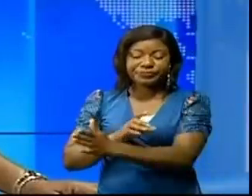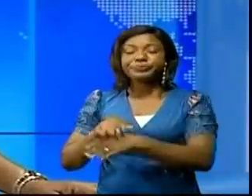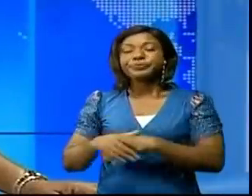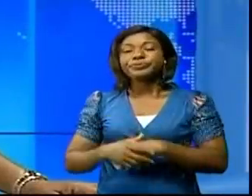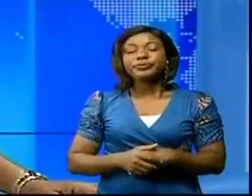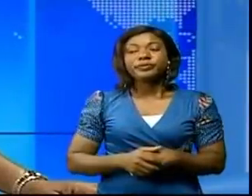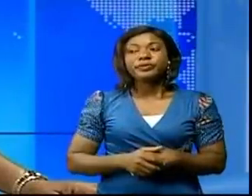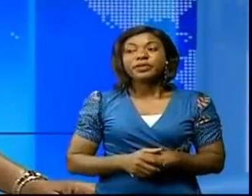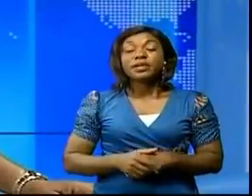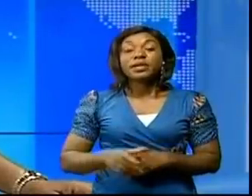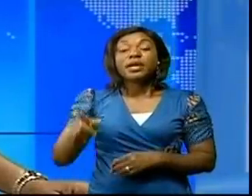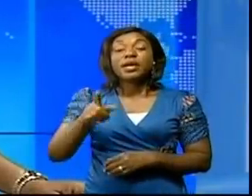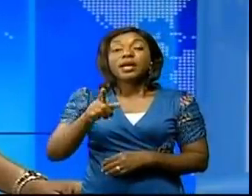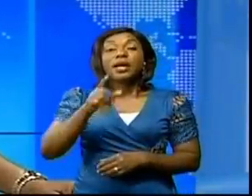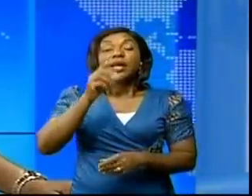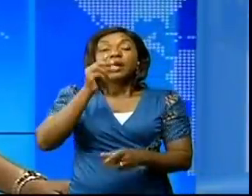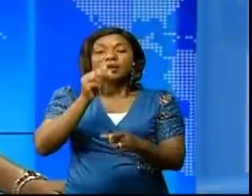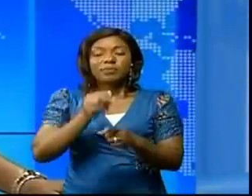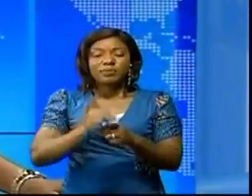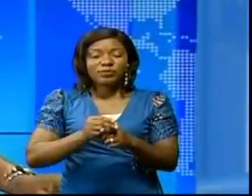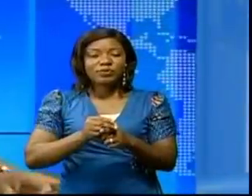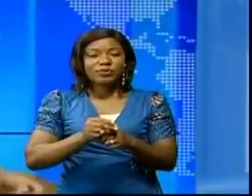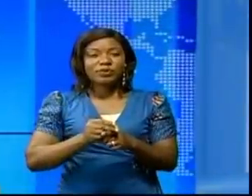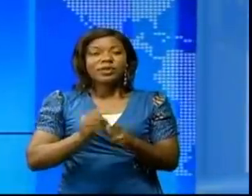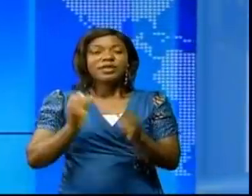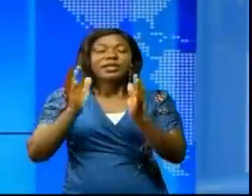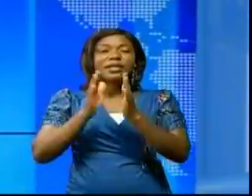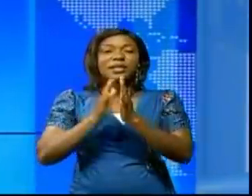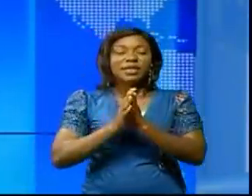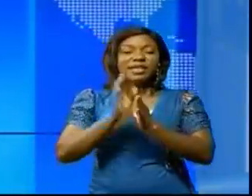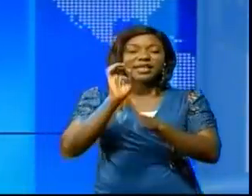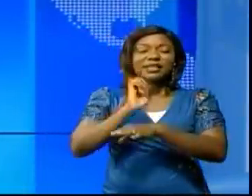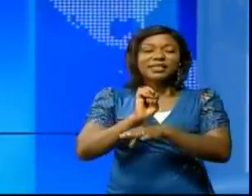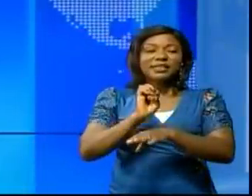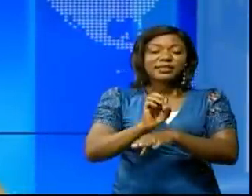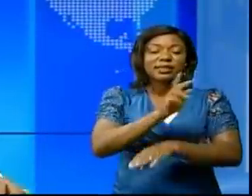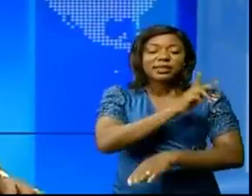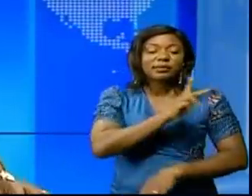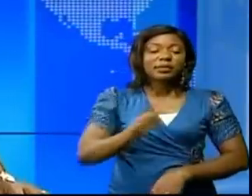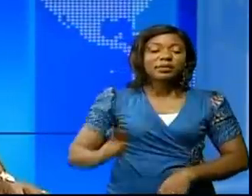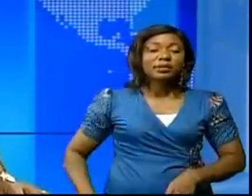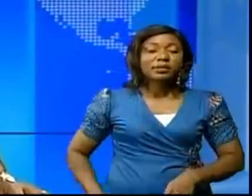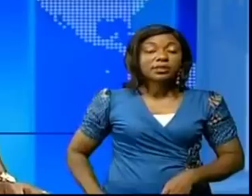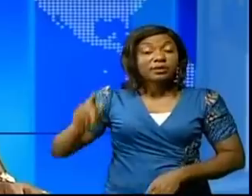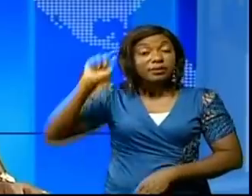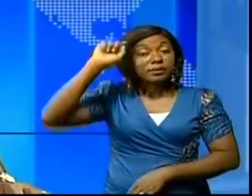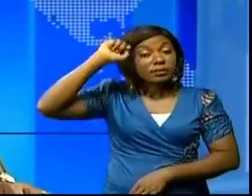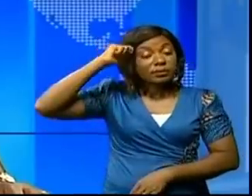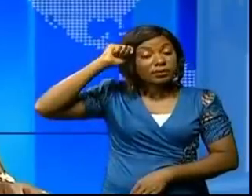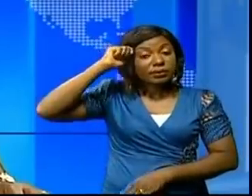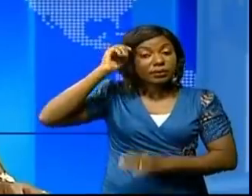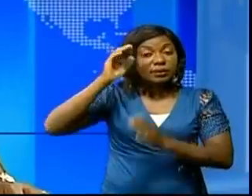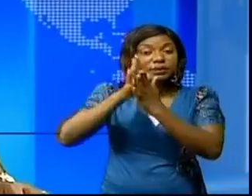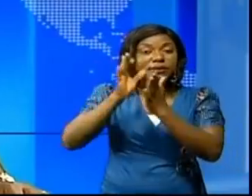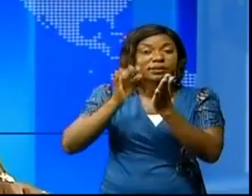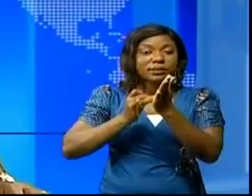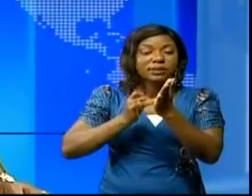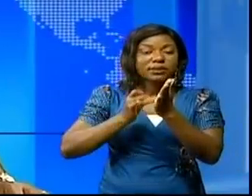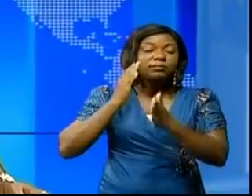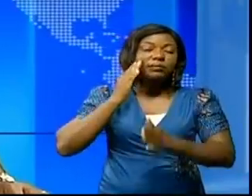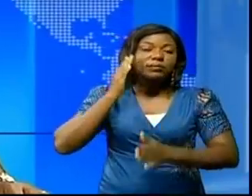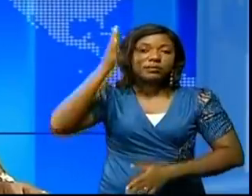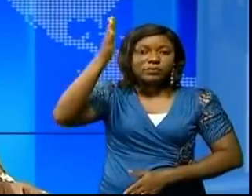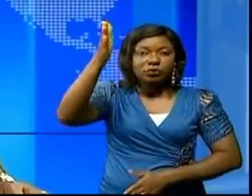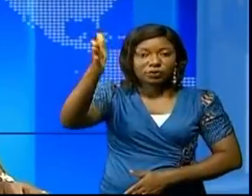Un mot de la religion dans ce journal, l'église Kimbanguist va commémorer le 17 mars prochain le